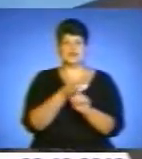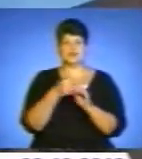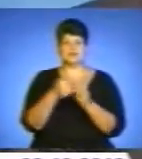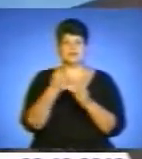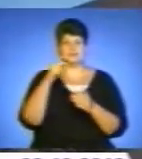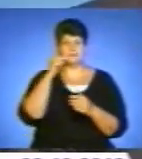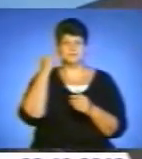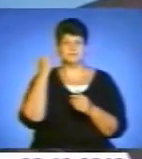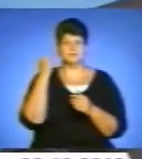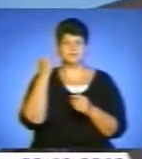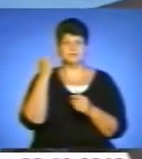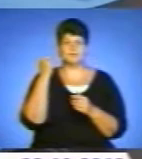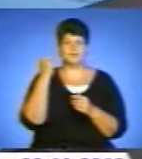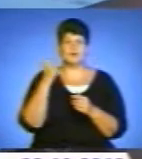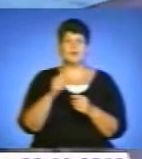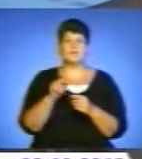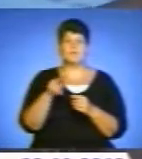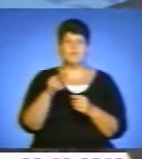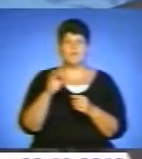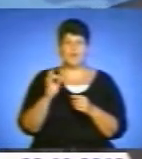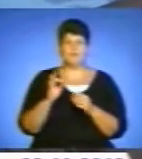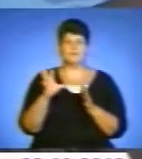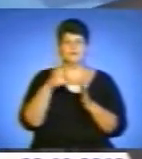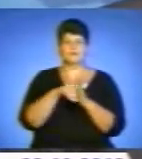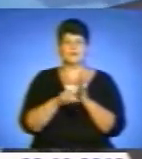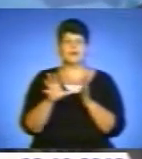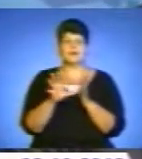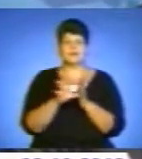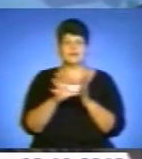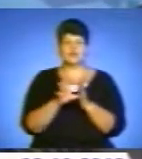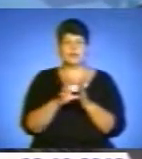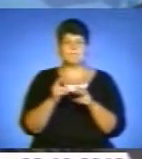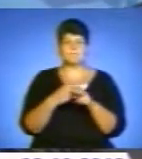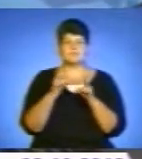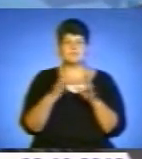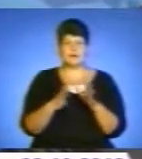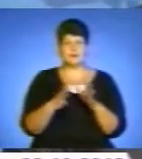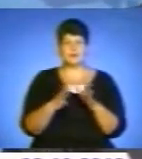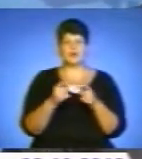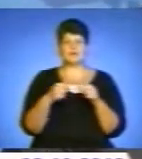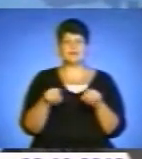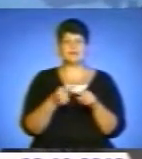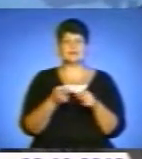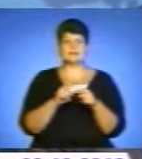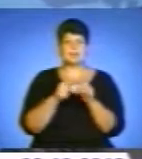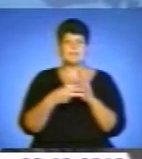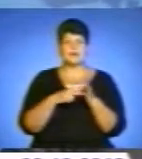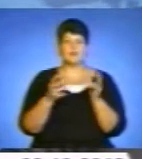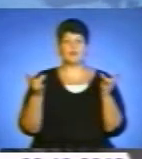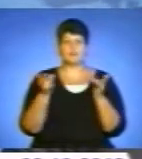Україна має амбітні цілі по підвищенню власної енергетичної безпеки і реалізація цих планів потребує